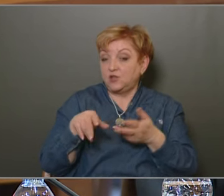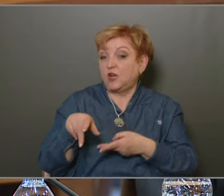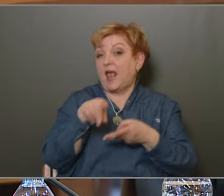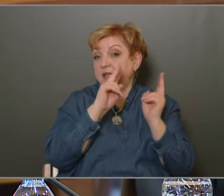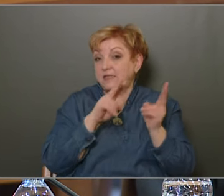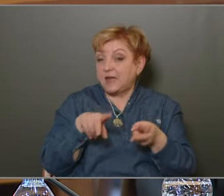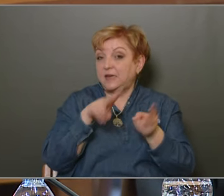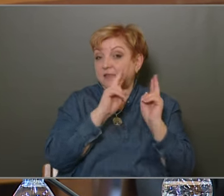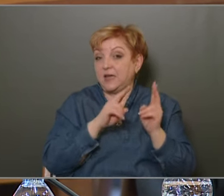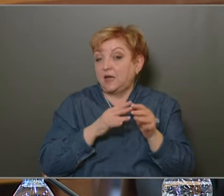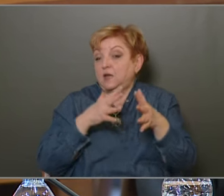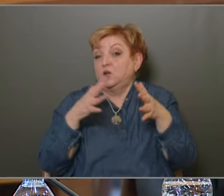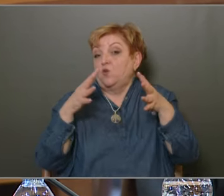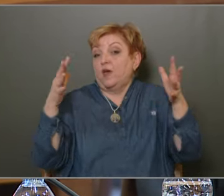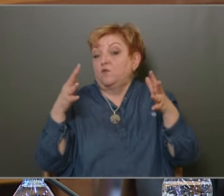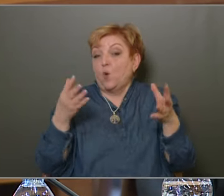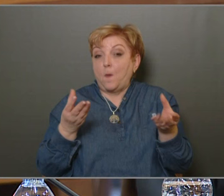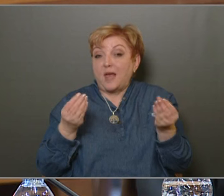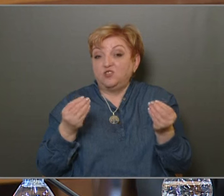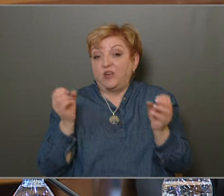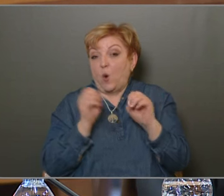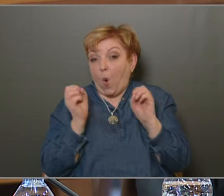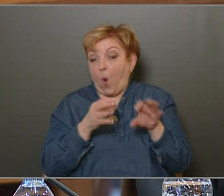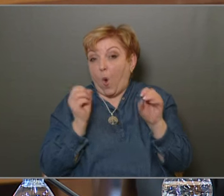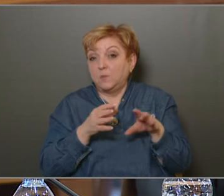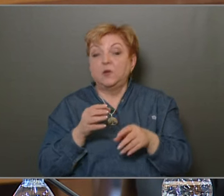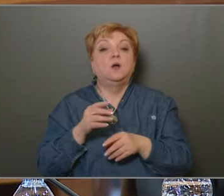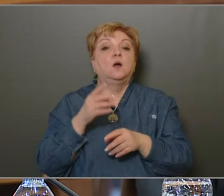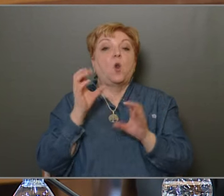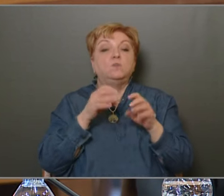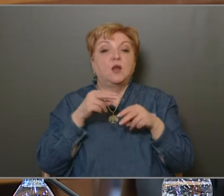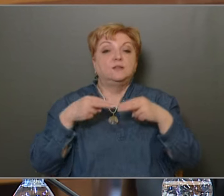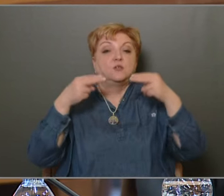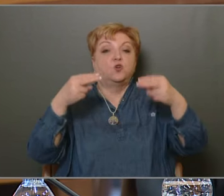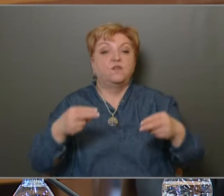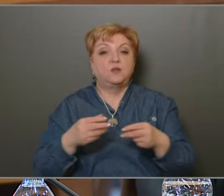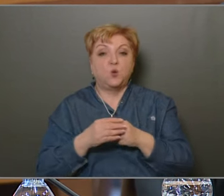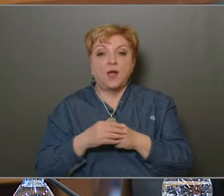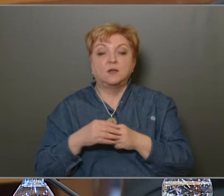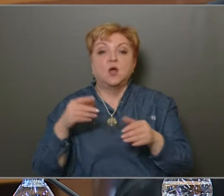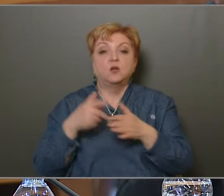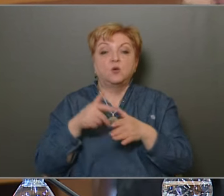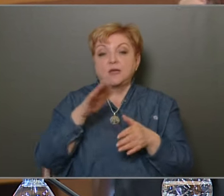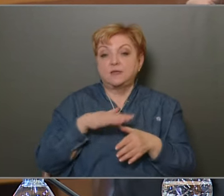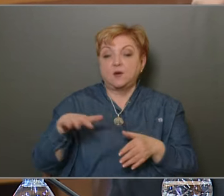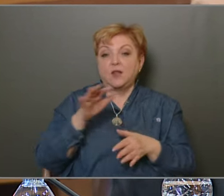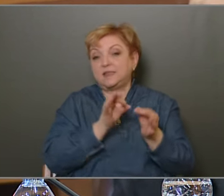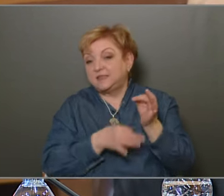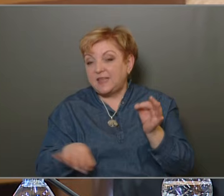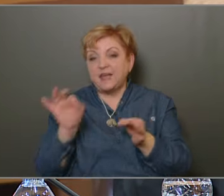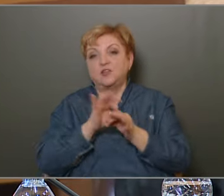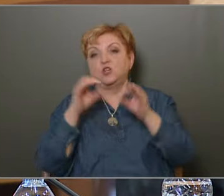elszállítják az egyre növekvő mennyiségű lomot, a lomtalanítást követően a köztületet